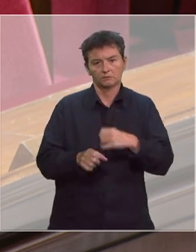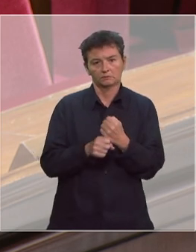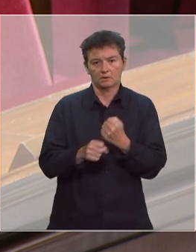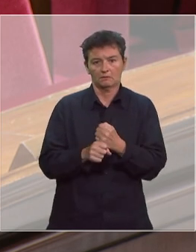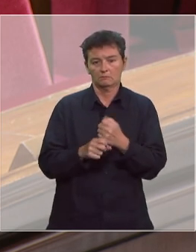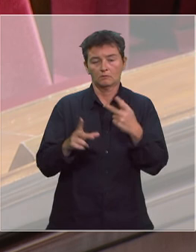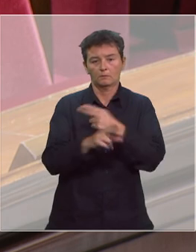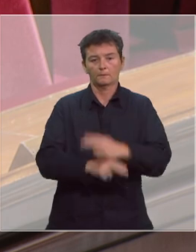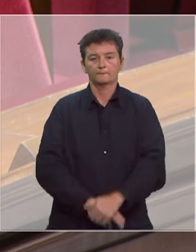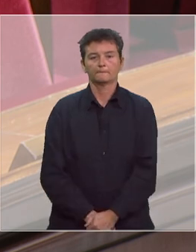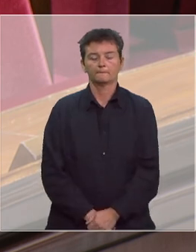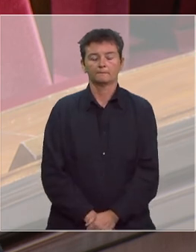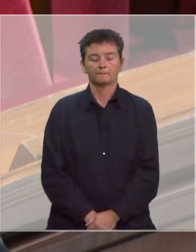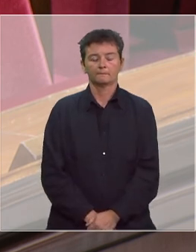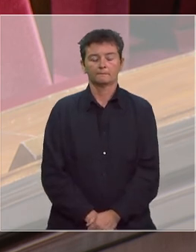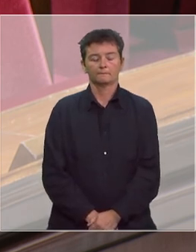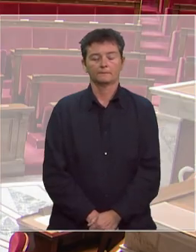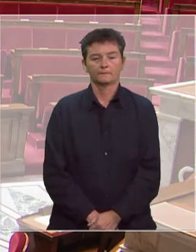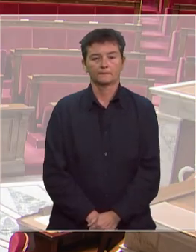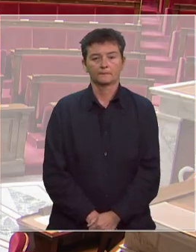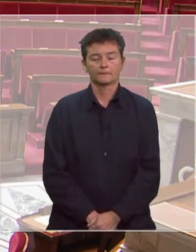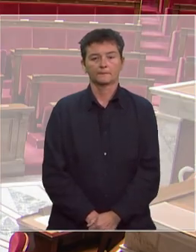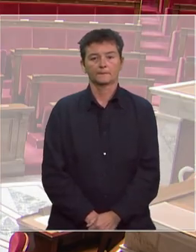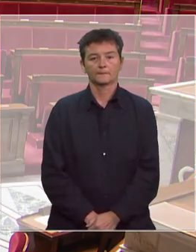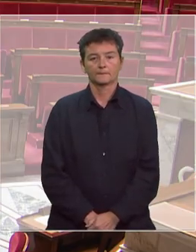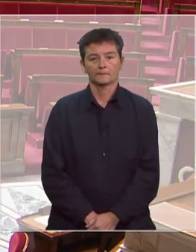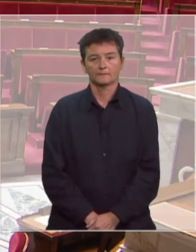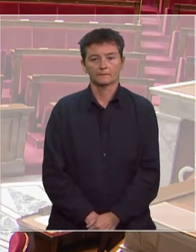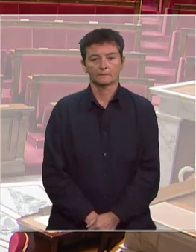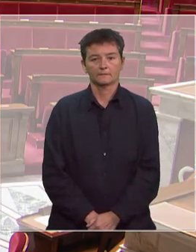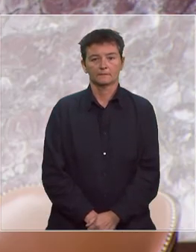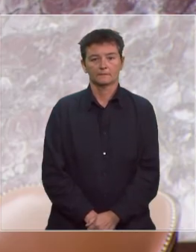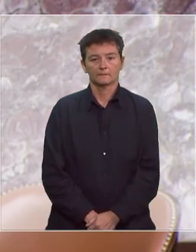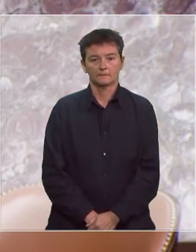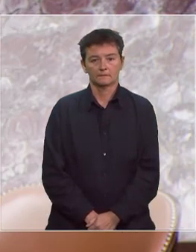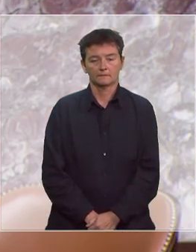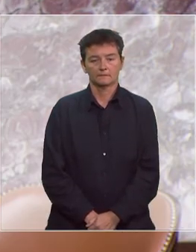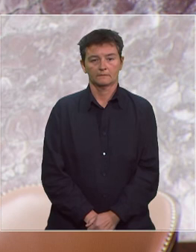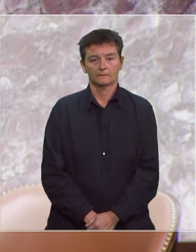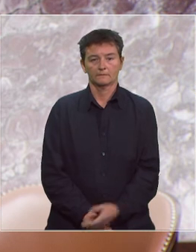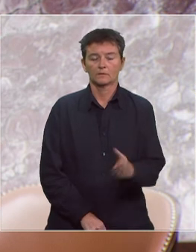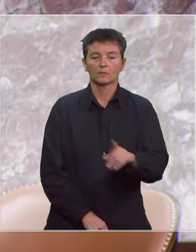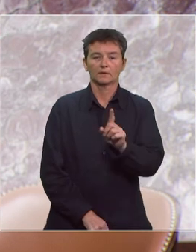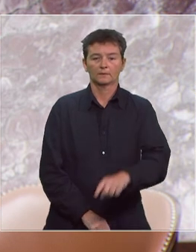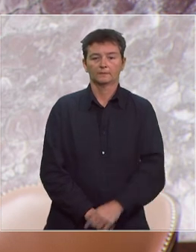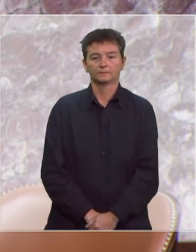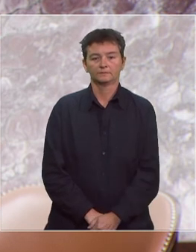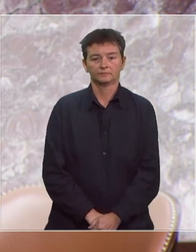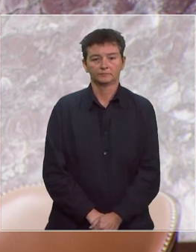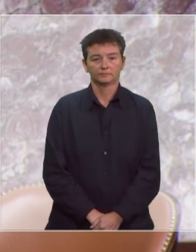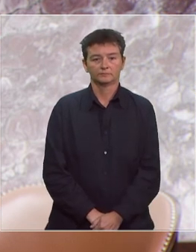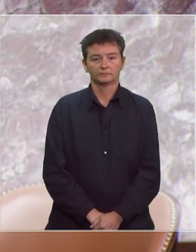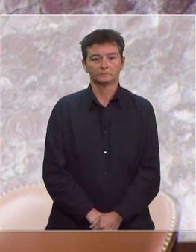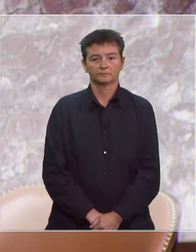traversants sont essentiels dans cette période. Merci. La parole est à M. Eric Coquerel pour le groupe